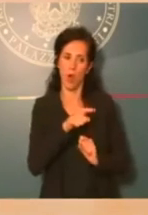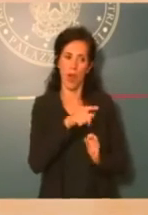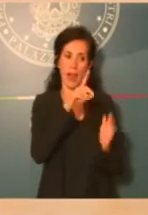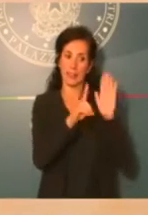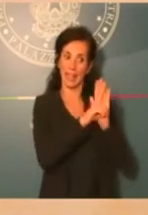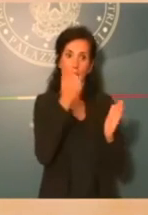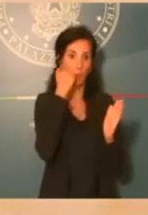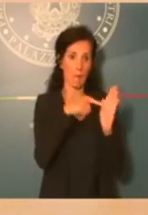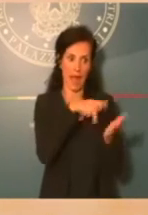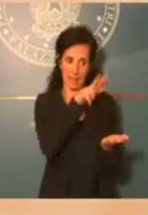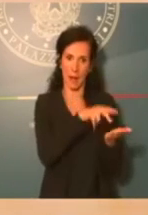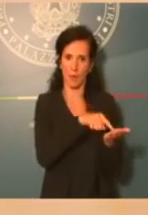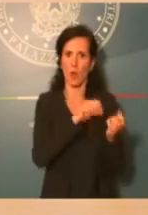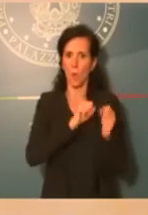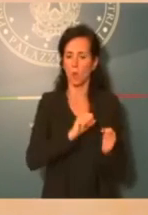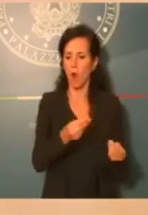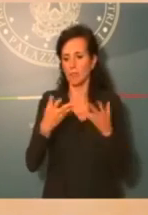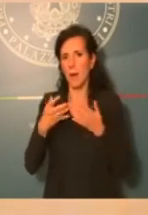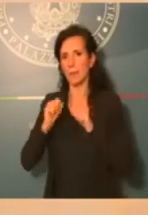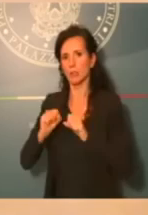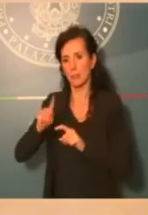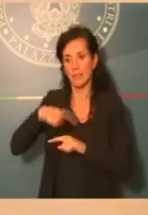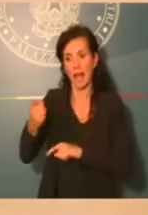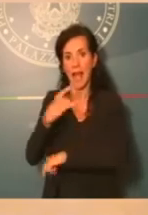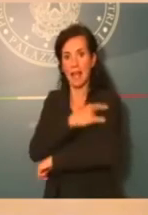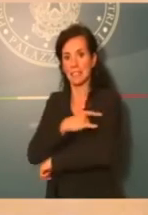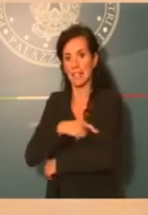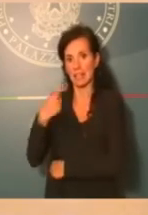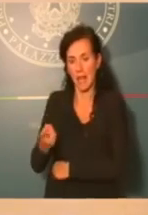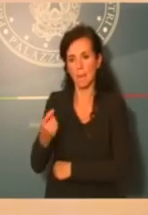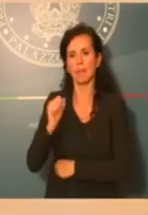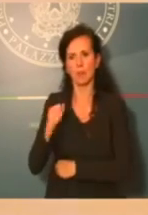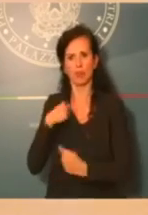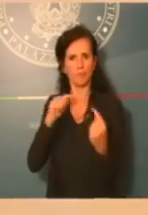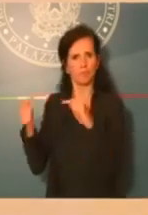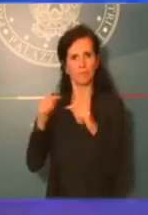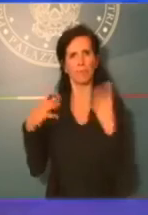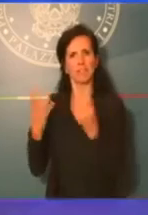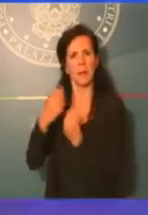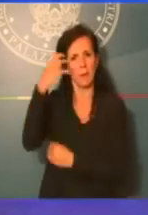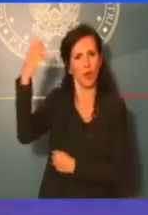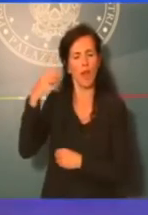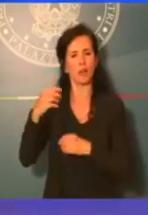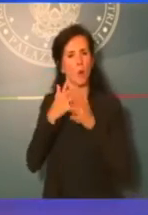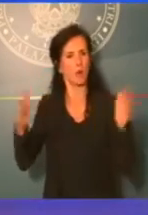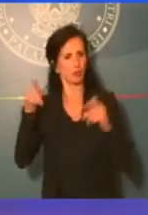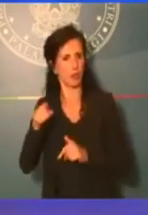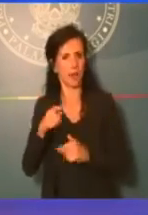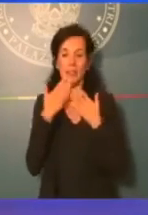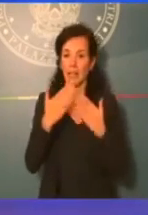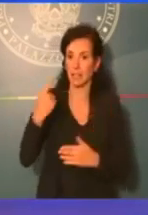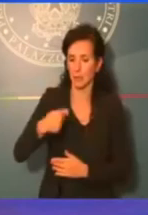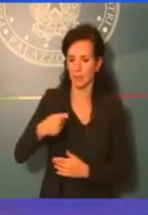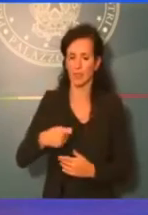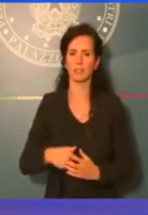e teme magari a settembre ci possono essere ripercussioni sul governo e sulla maggioranza. Grazie Presidente. Allora, per quanto